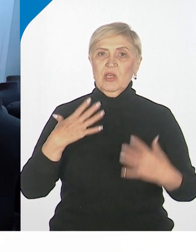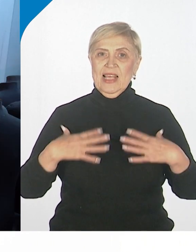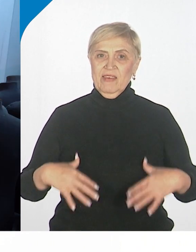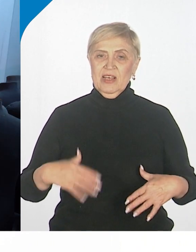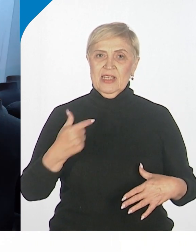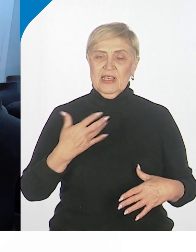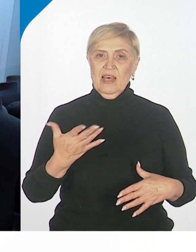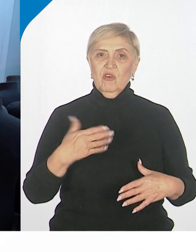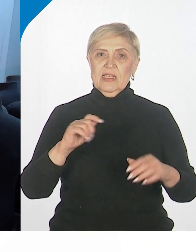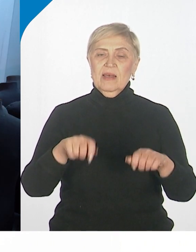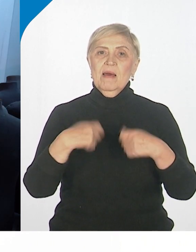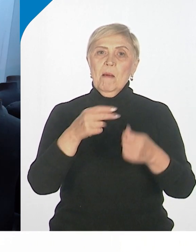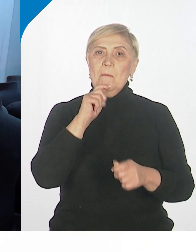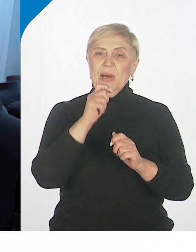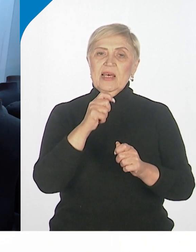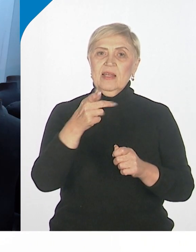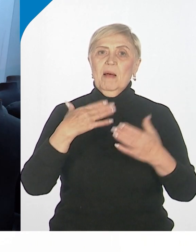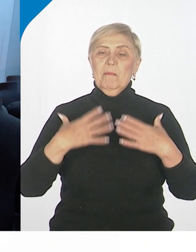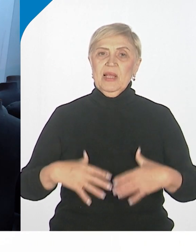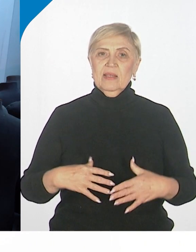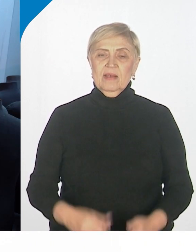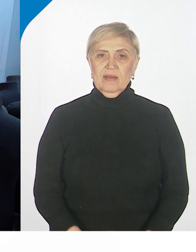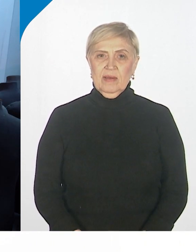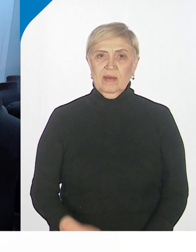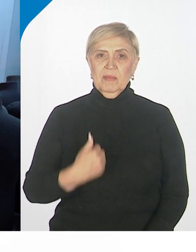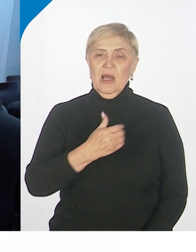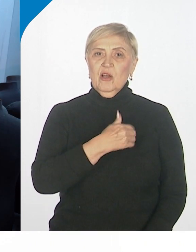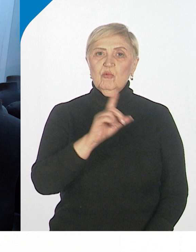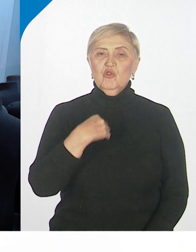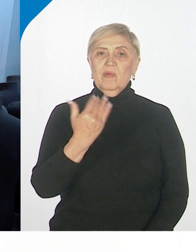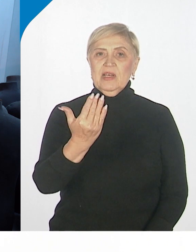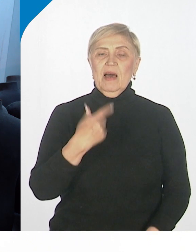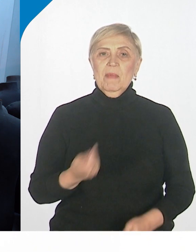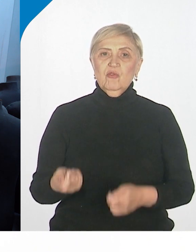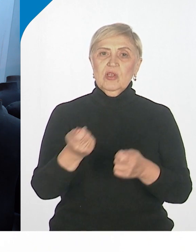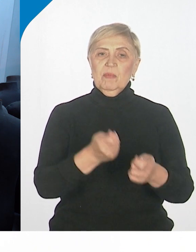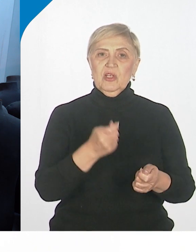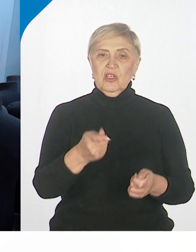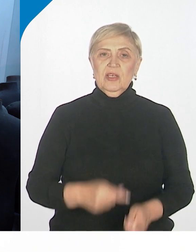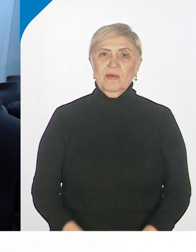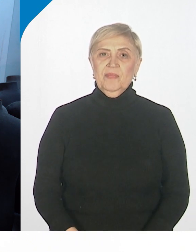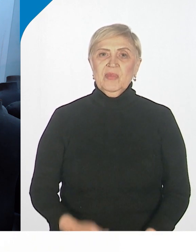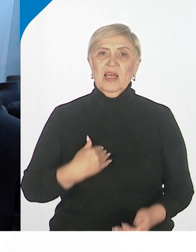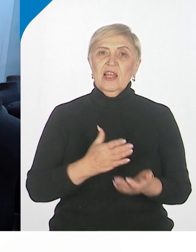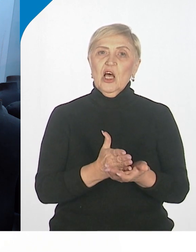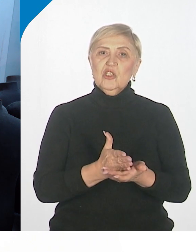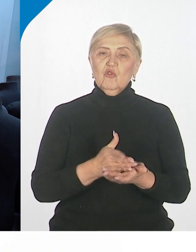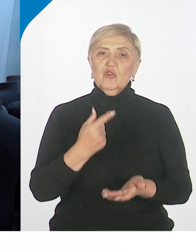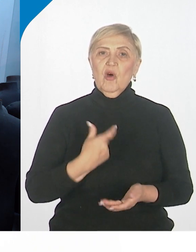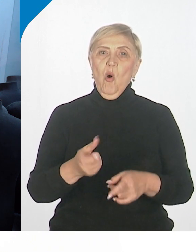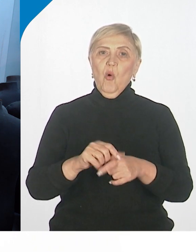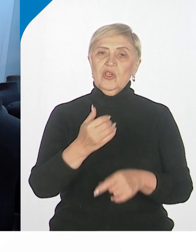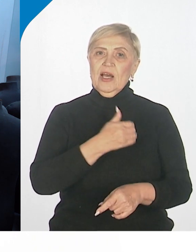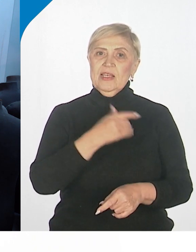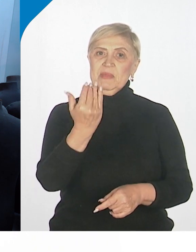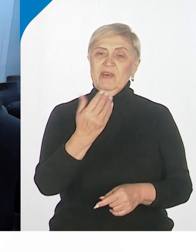Они мне написали о том что мы хотим чтобы вы к нам пришли на стажировку и очень хотим с